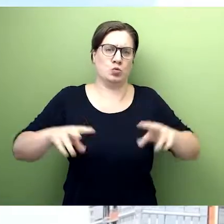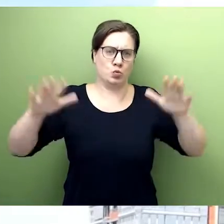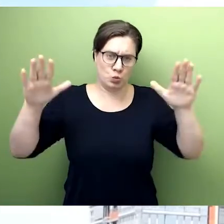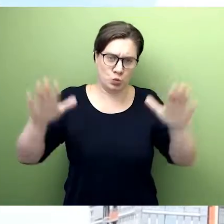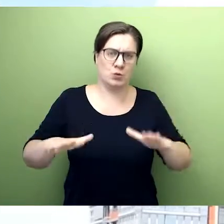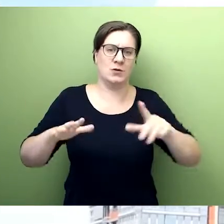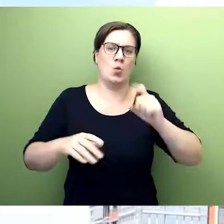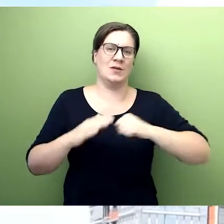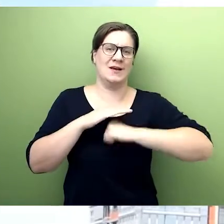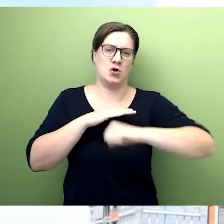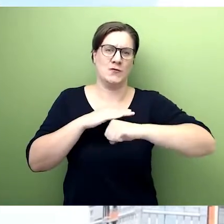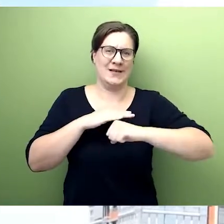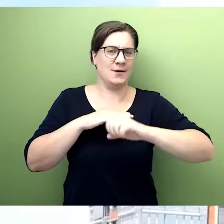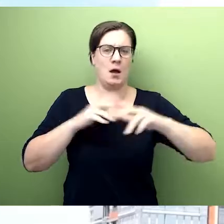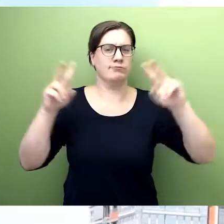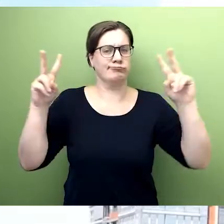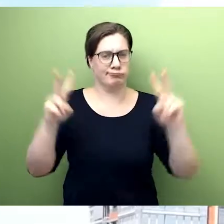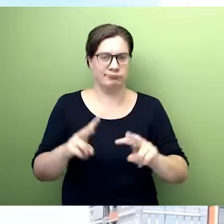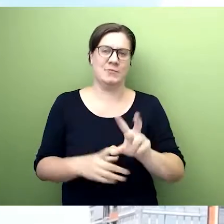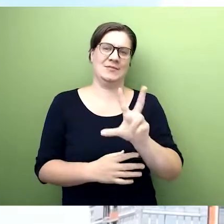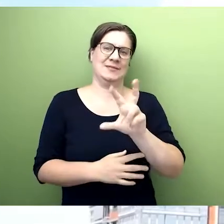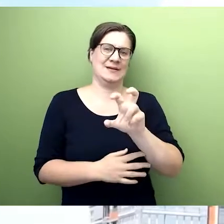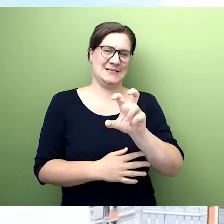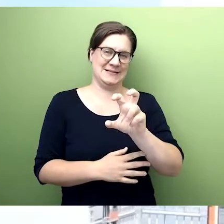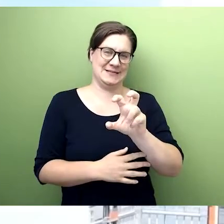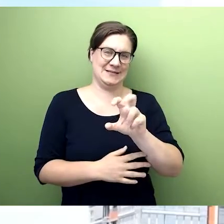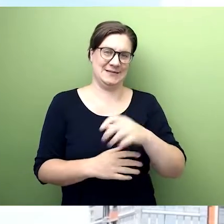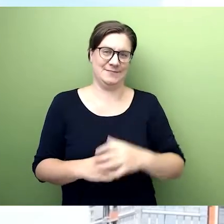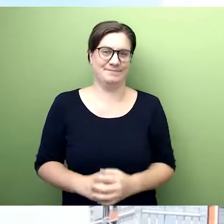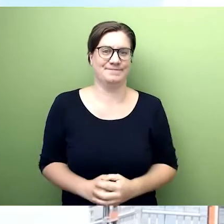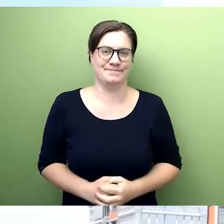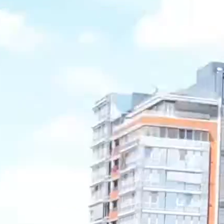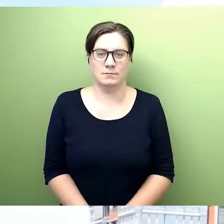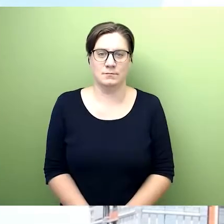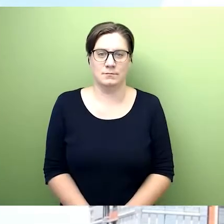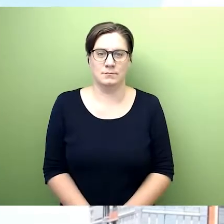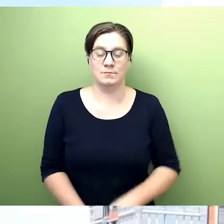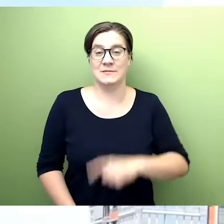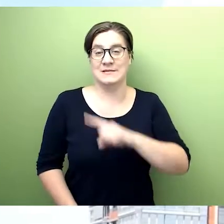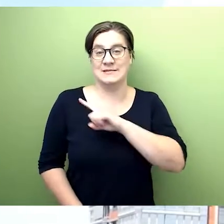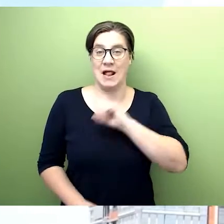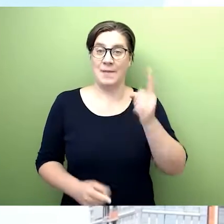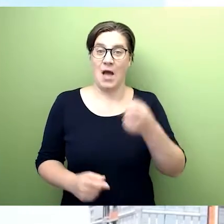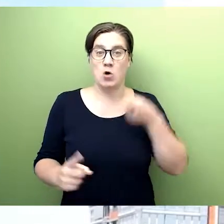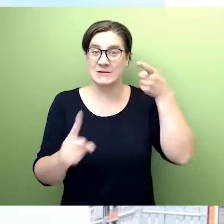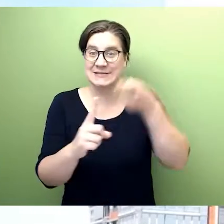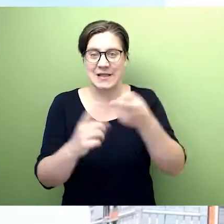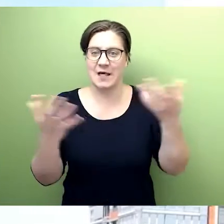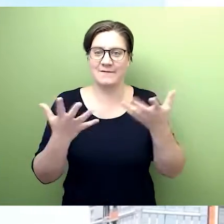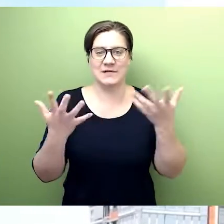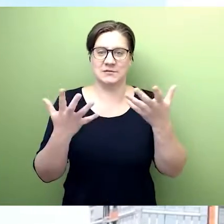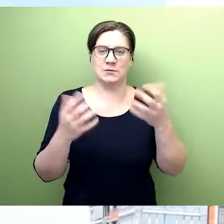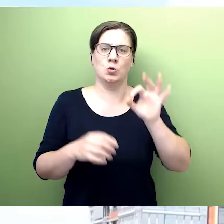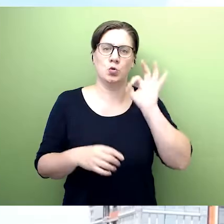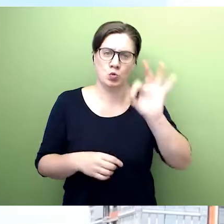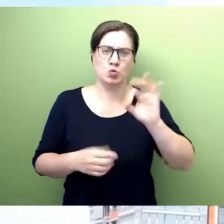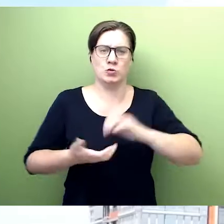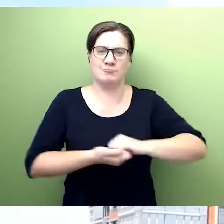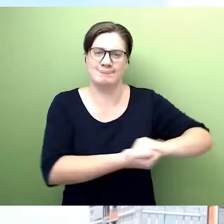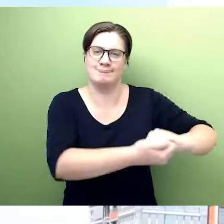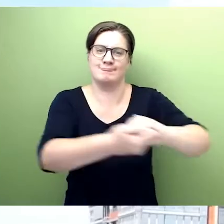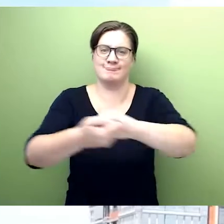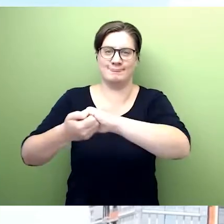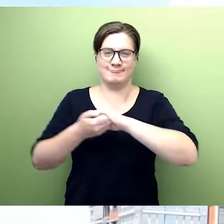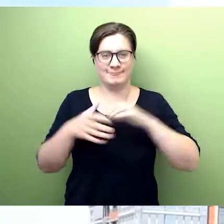setze mich dafür ein, dass Menschen gut miteinander leben können. Dass man mehr Respekt in der